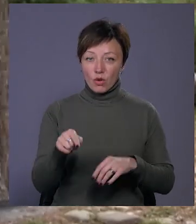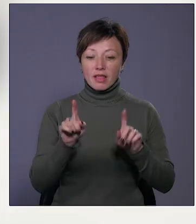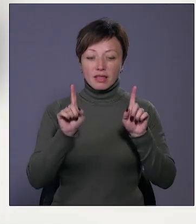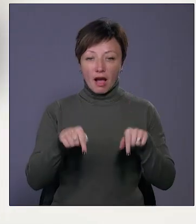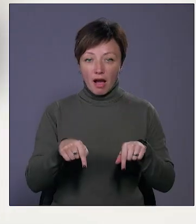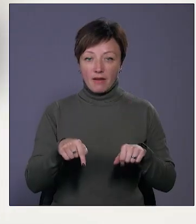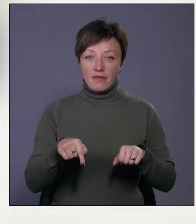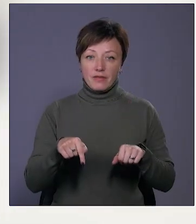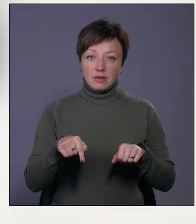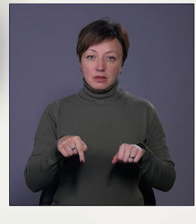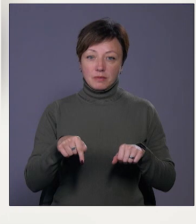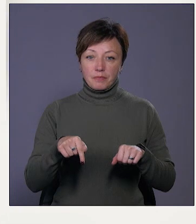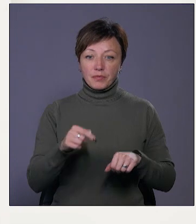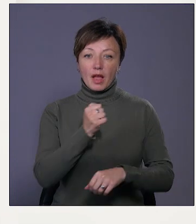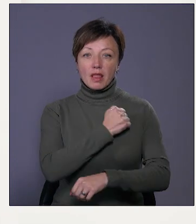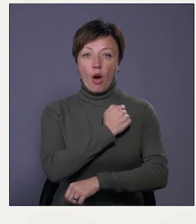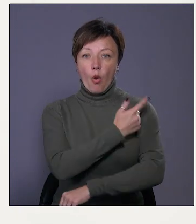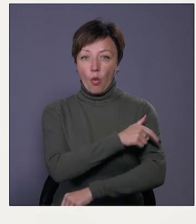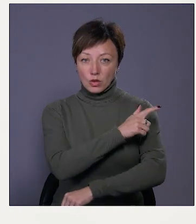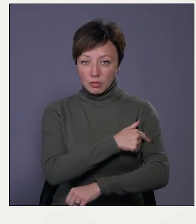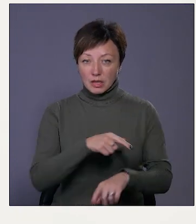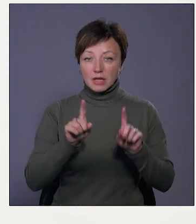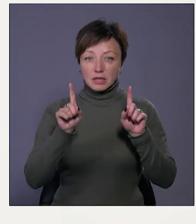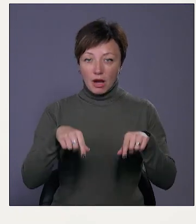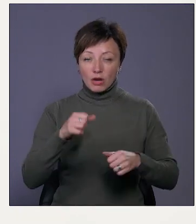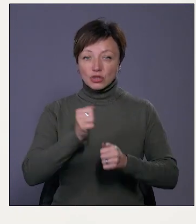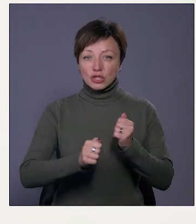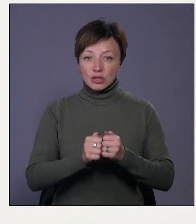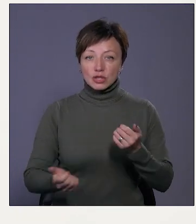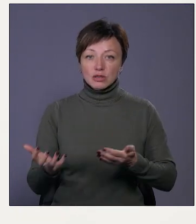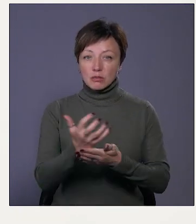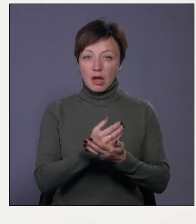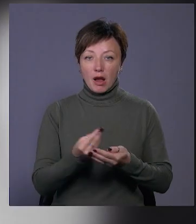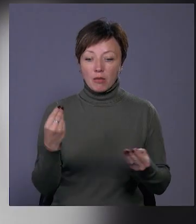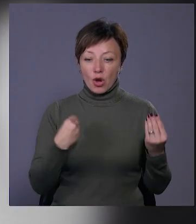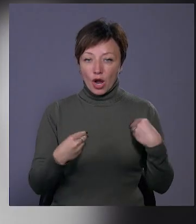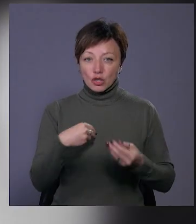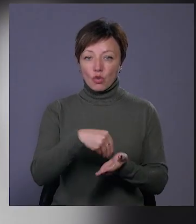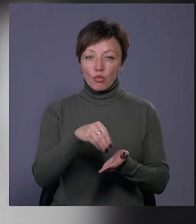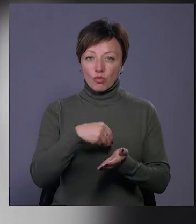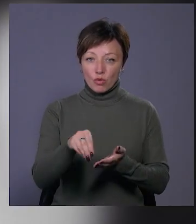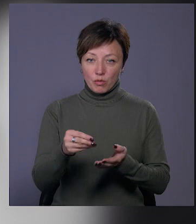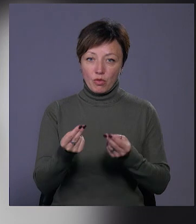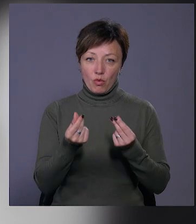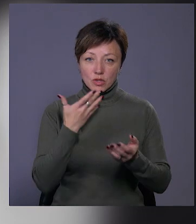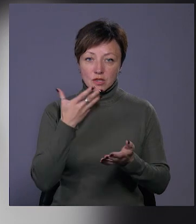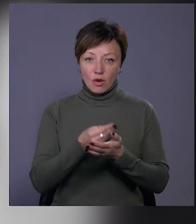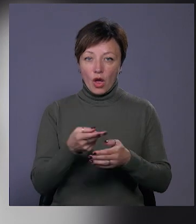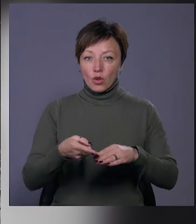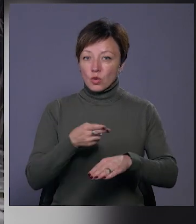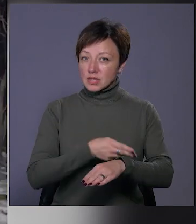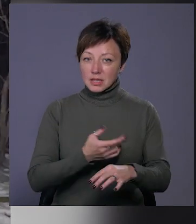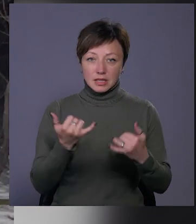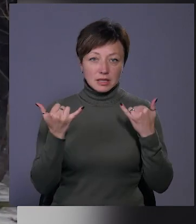навіть на госпіталь. Тому що на госпіталь ми також часто збираємо речі і купуємо за свої кошти. Носки – це